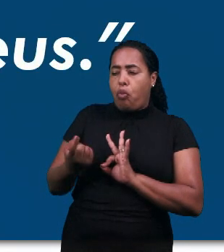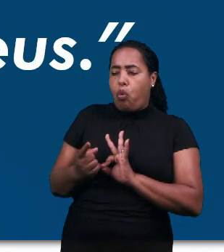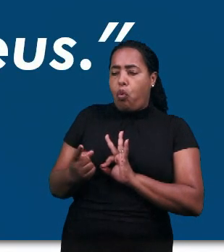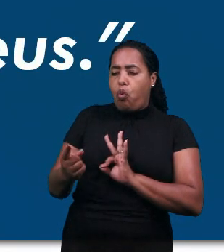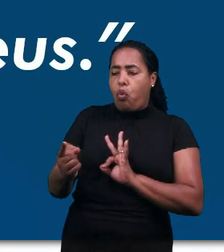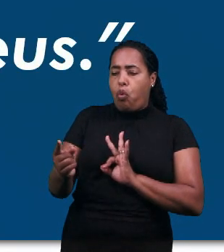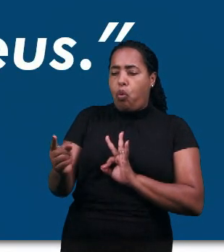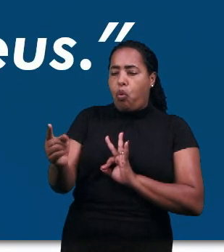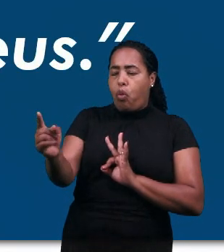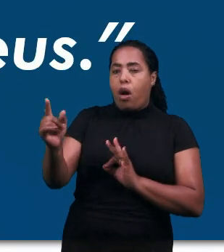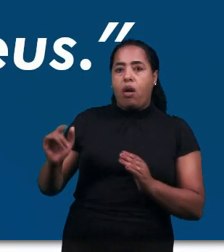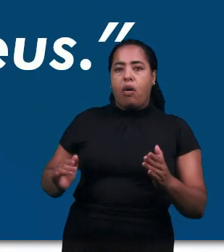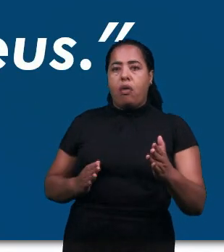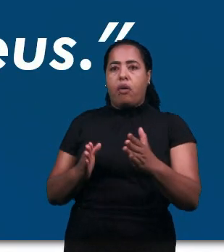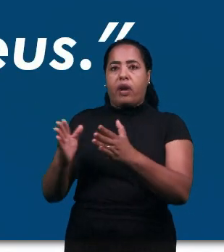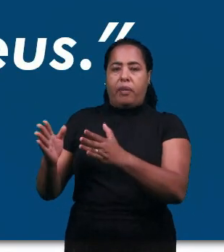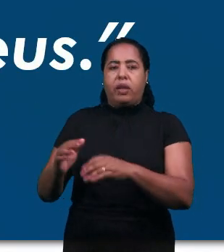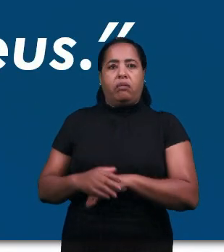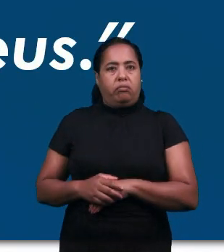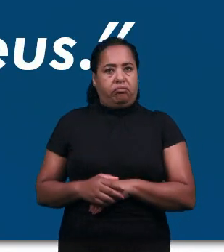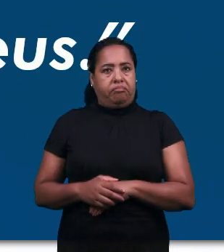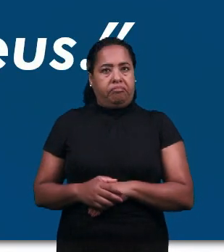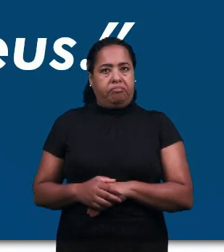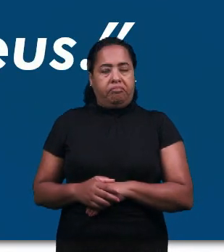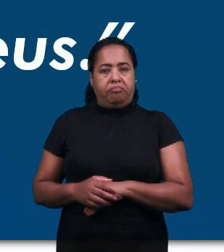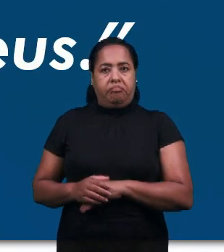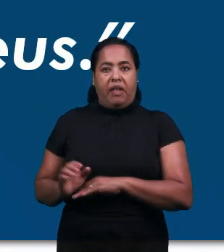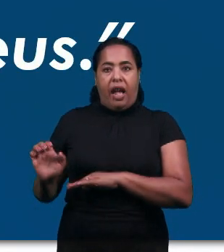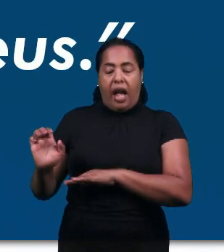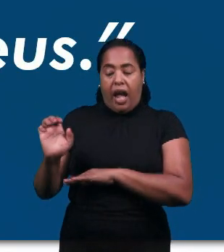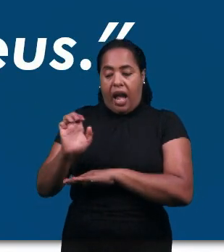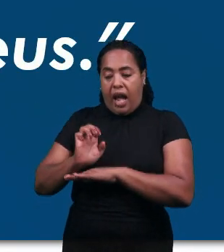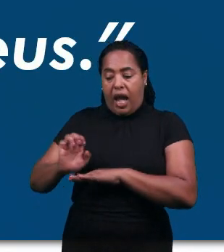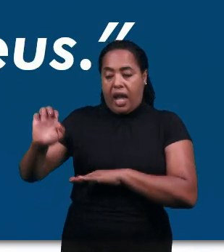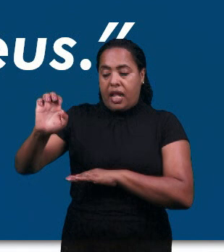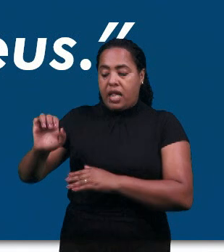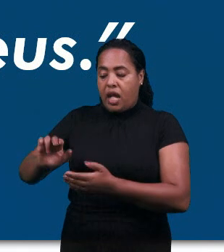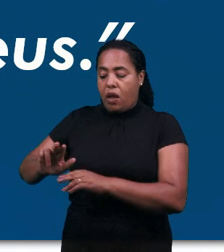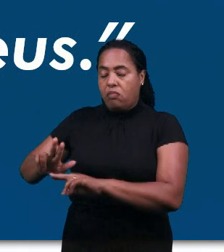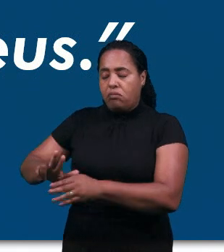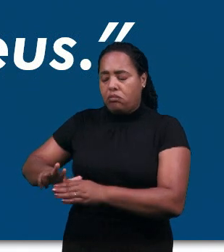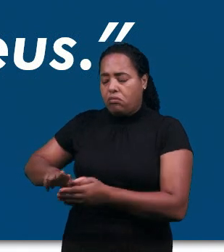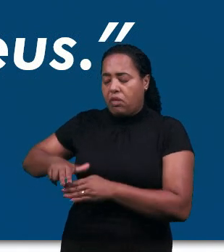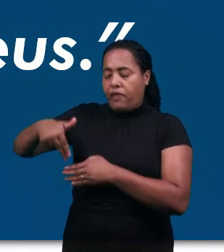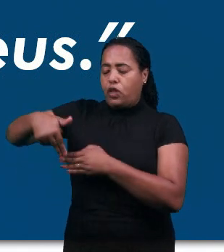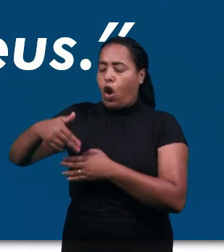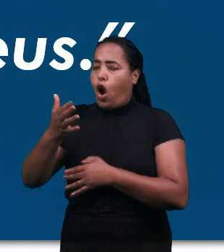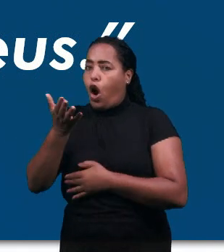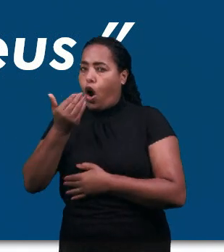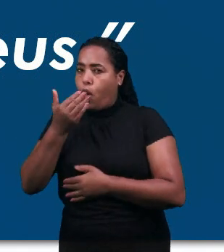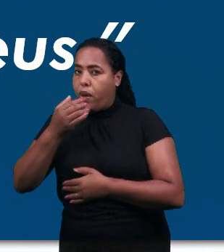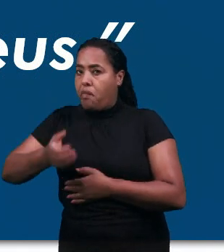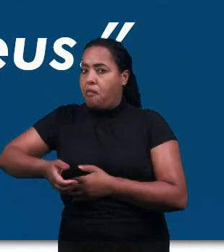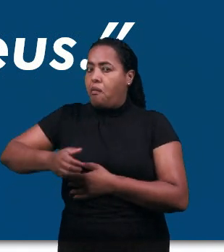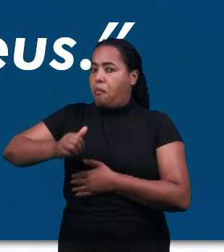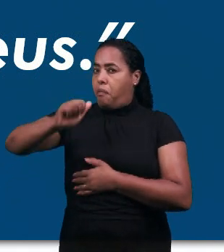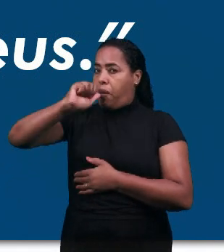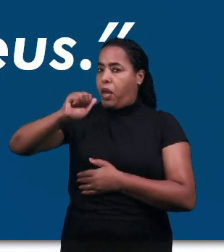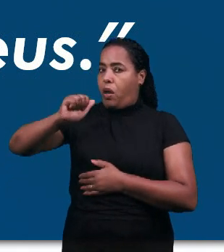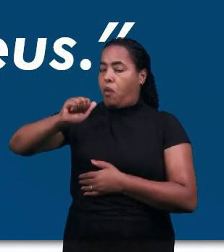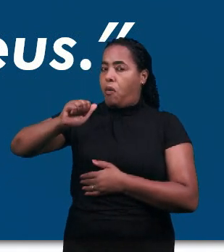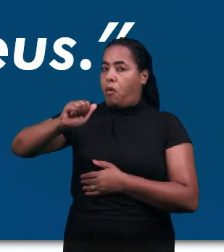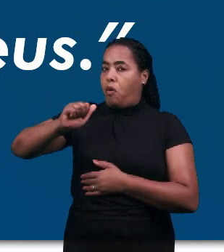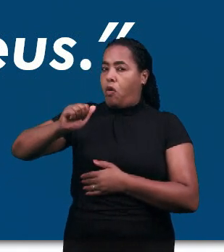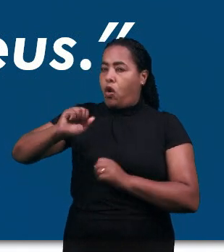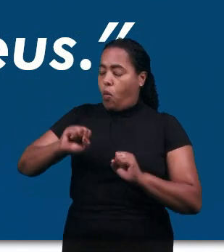И встал он и поел и напился И подкрепившись той пищей Шел сорок дней и